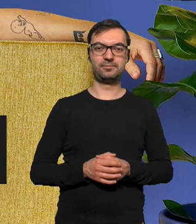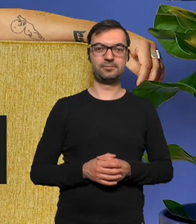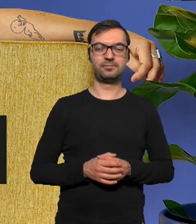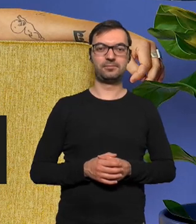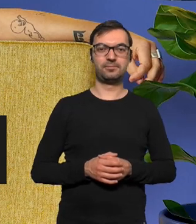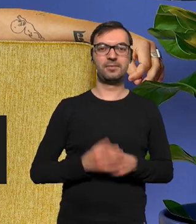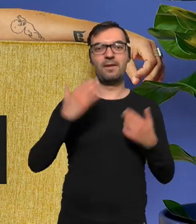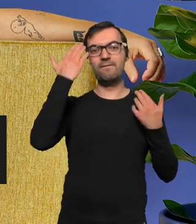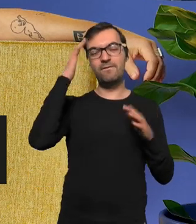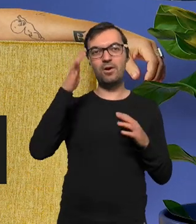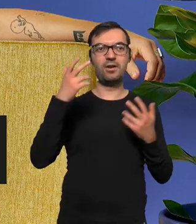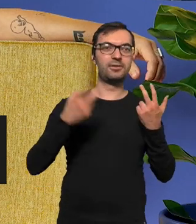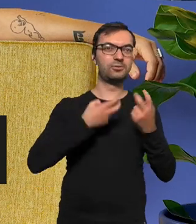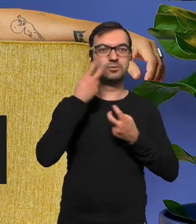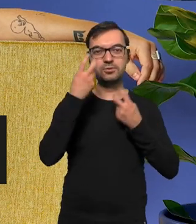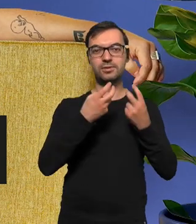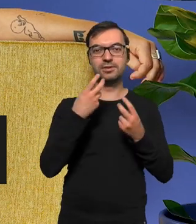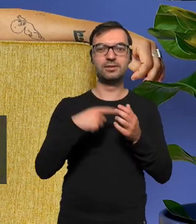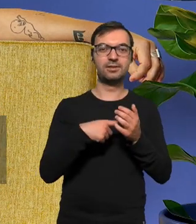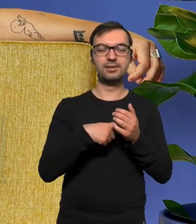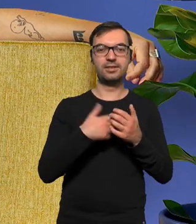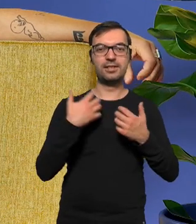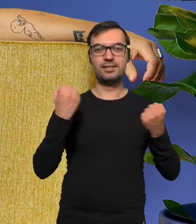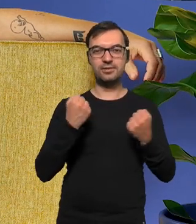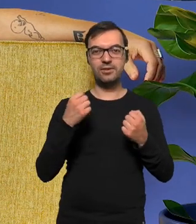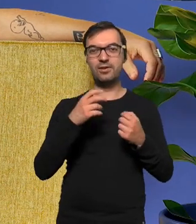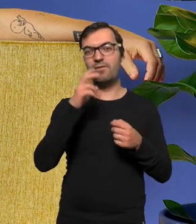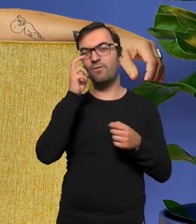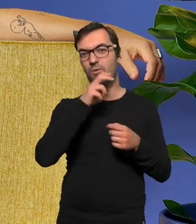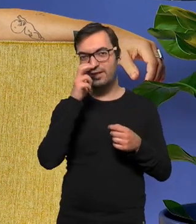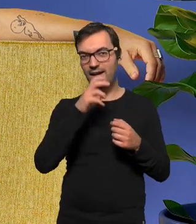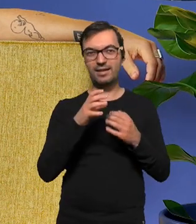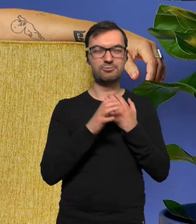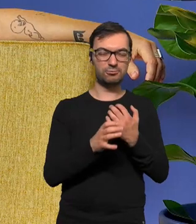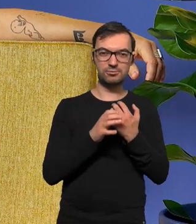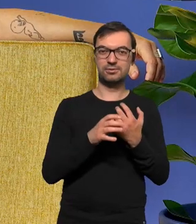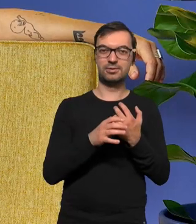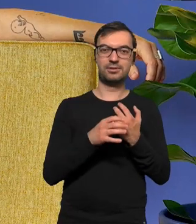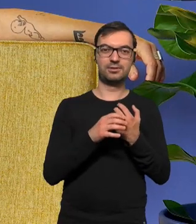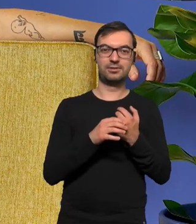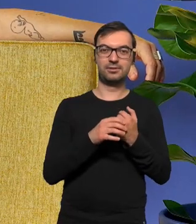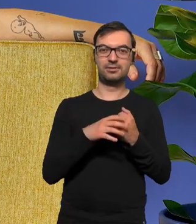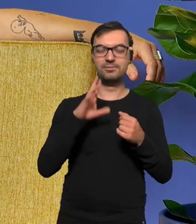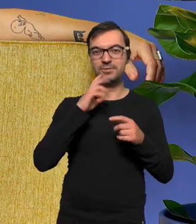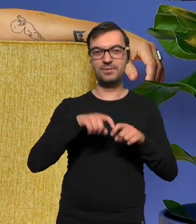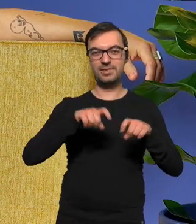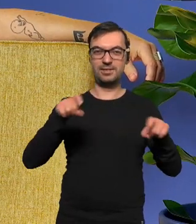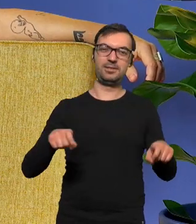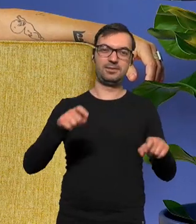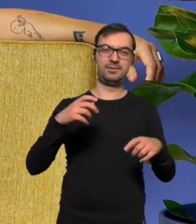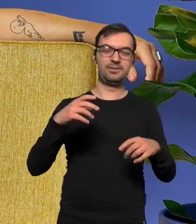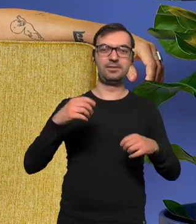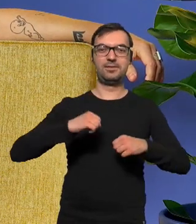wolę znajdować ten bestialstwo wulgarne rzeczy to to rozkraczenie i